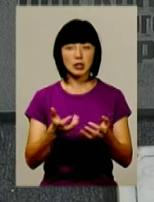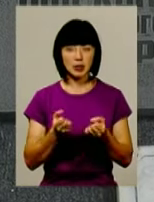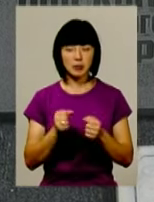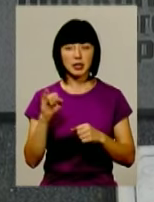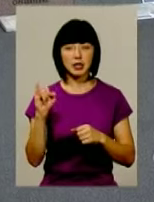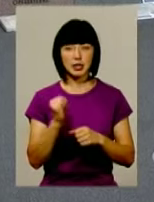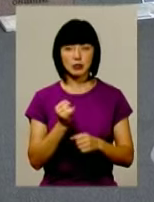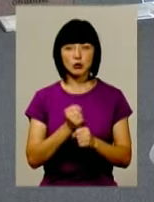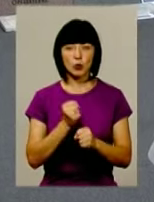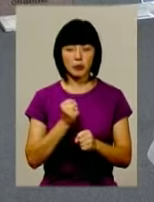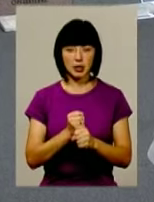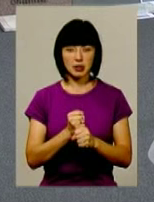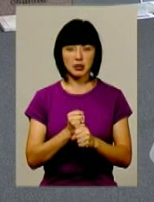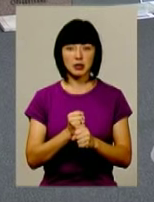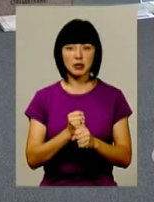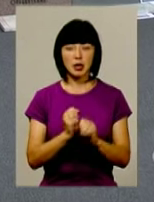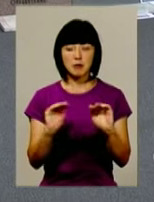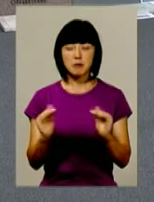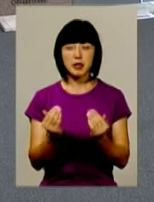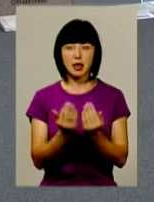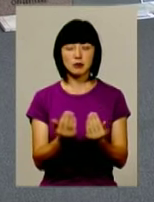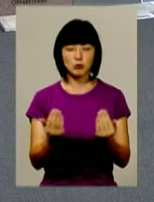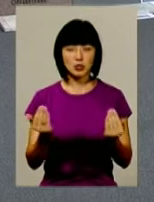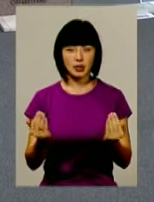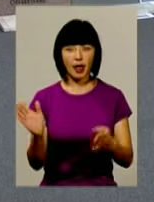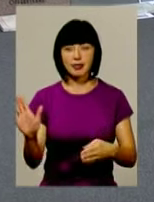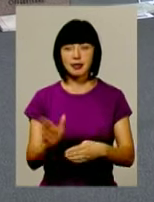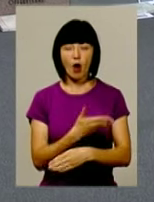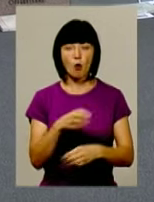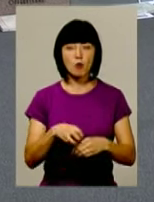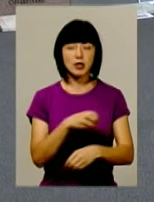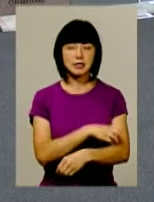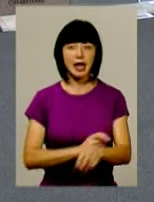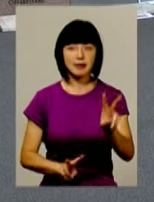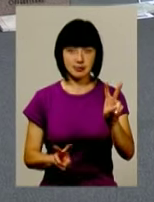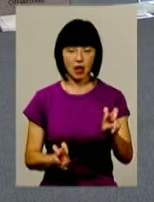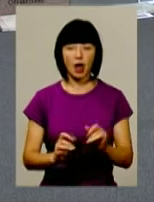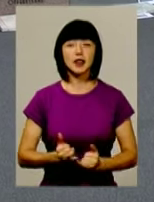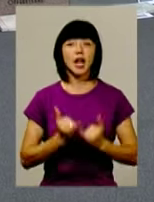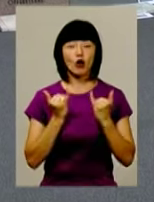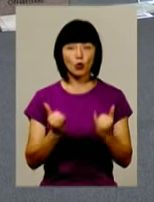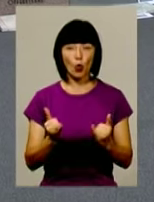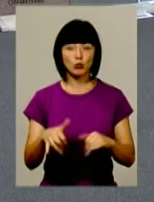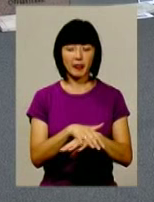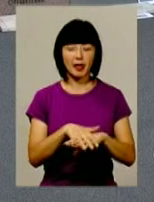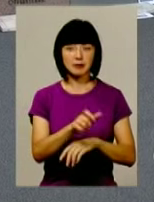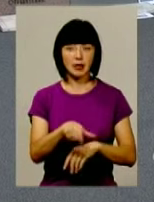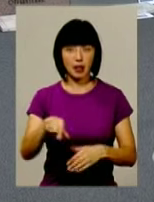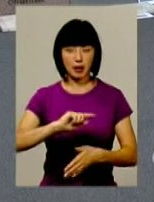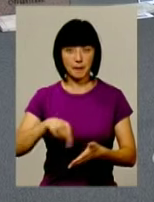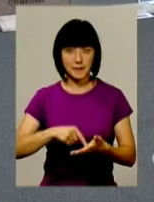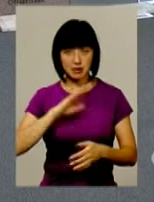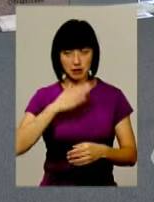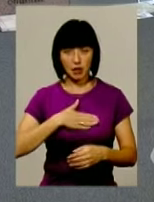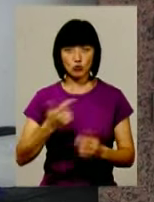і зробили міні-експозицію, де комунізація. Для того, щоб населення нашого міста,